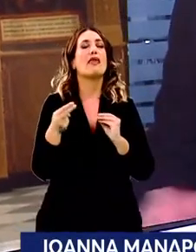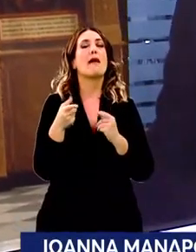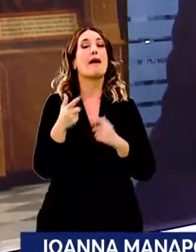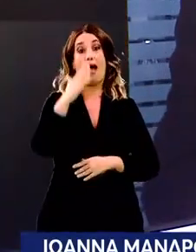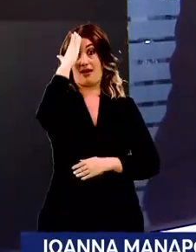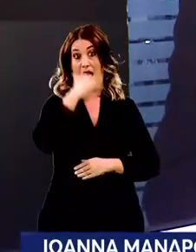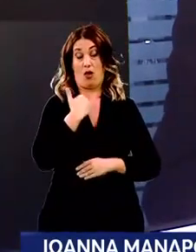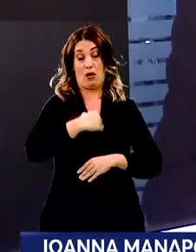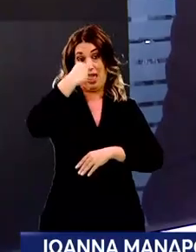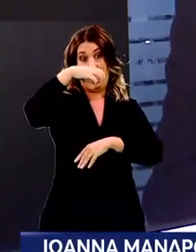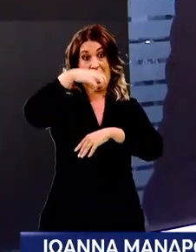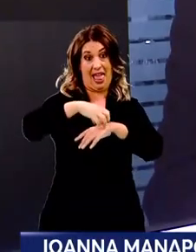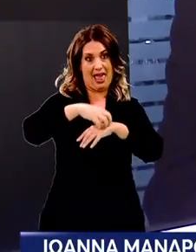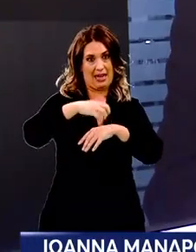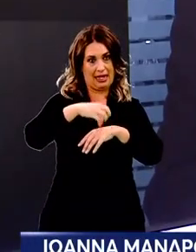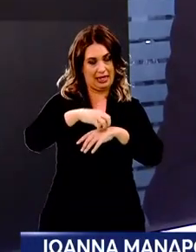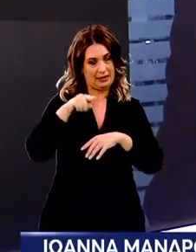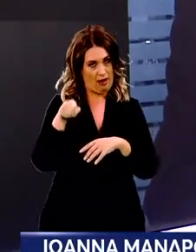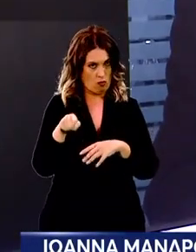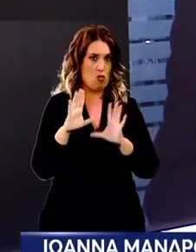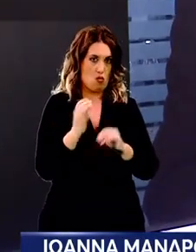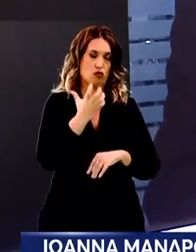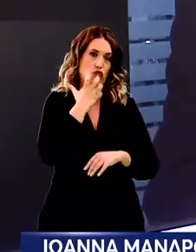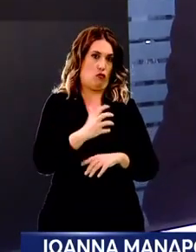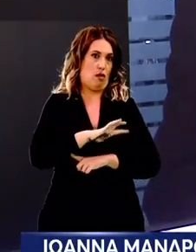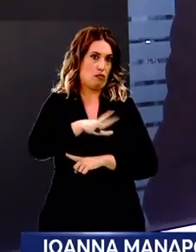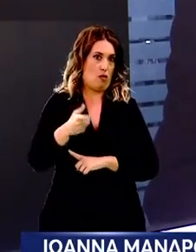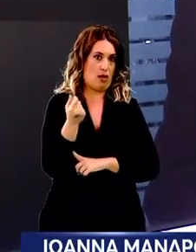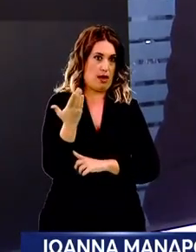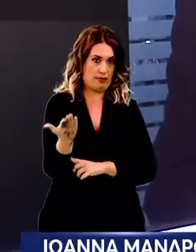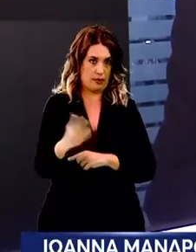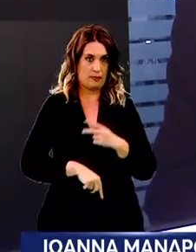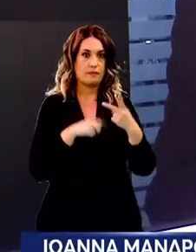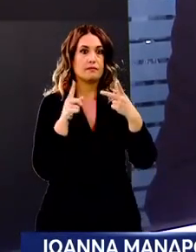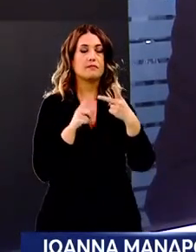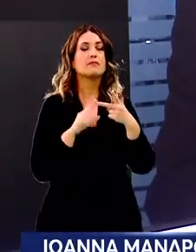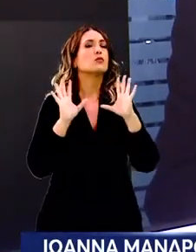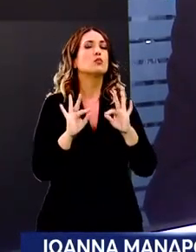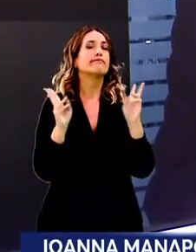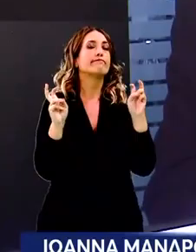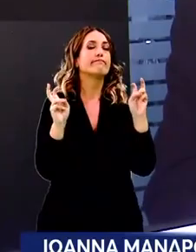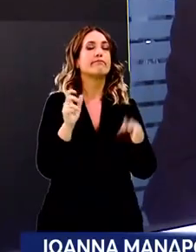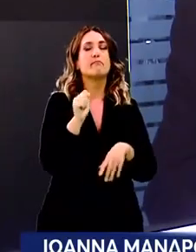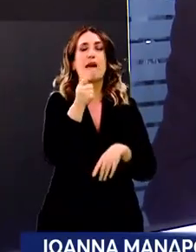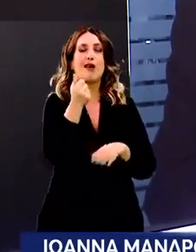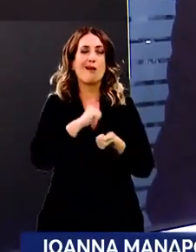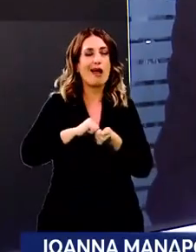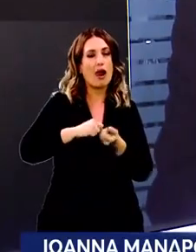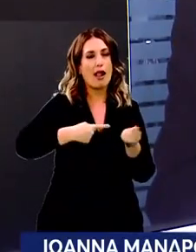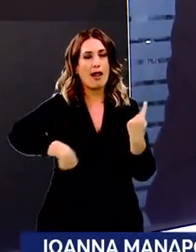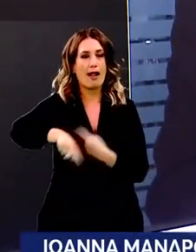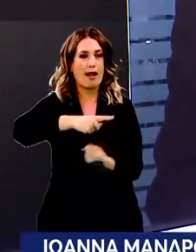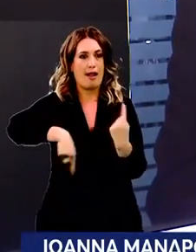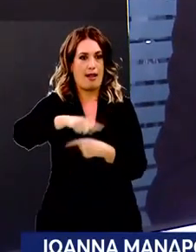Εκκλησίας θέμα το οποίο από τη φύση του και μόνο είναι πολύ σοβαρό. Και το δεύτερο είναι από την αρχή για το ξέπλυμα μαύρου χρήματος όπου ο